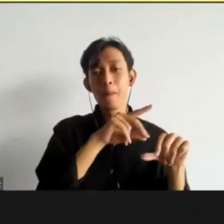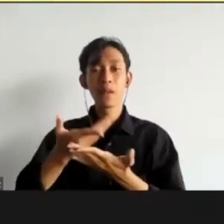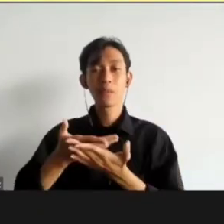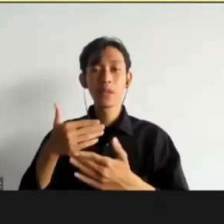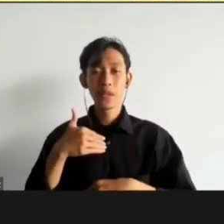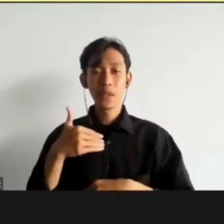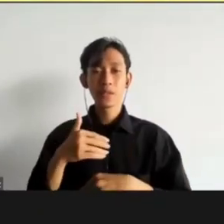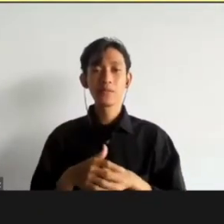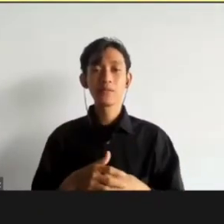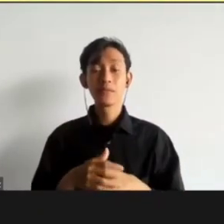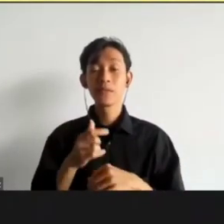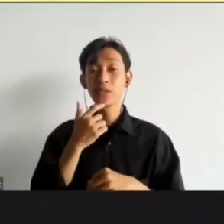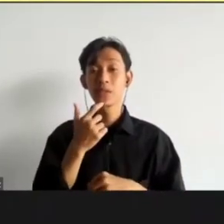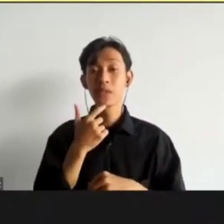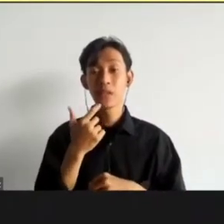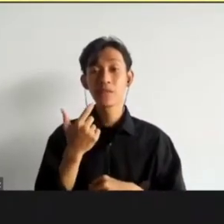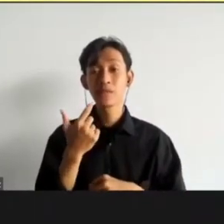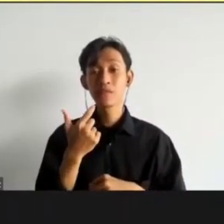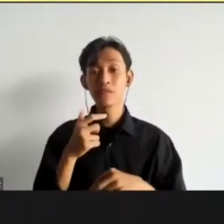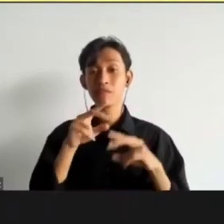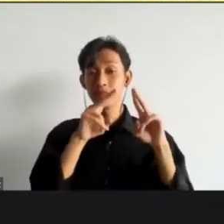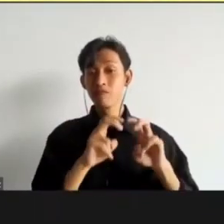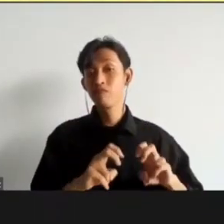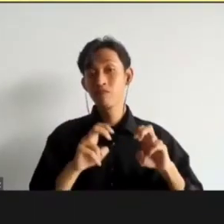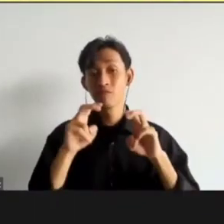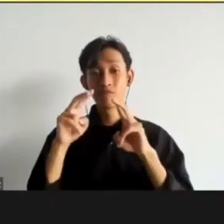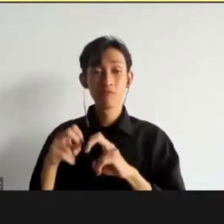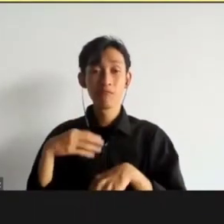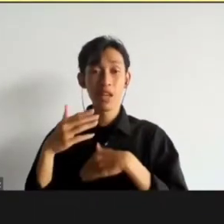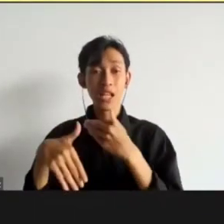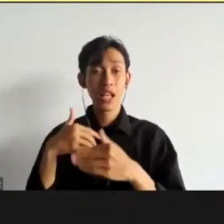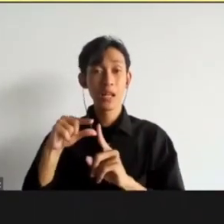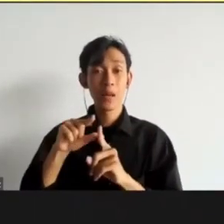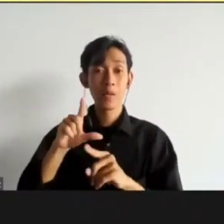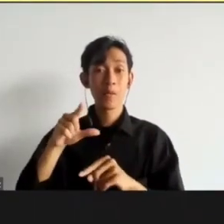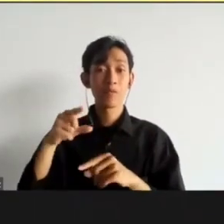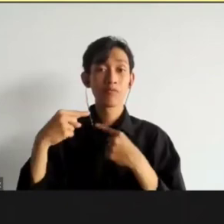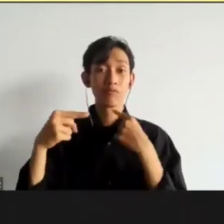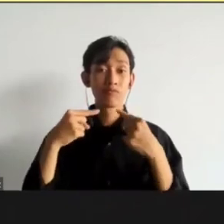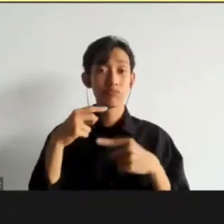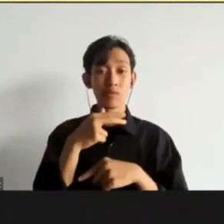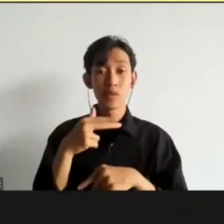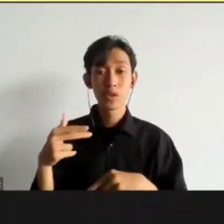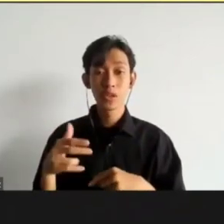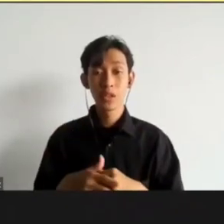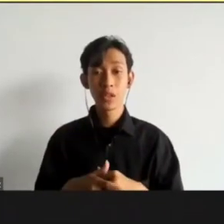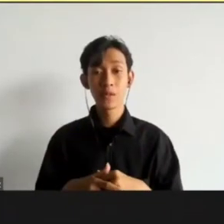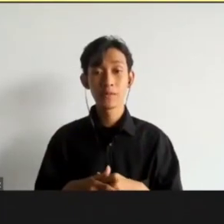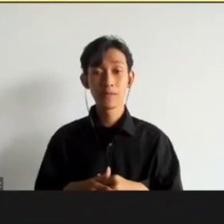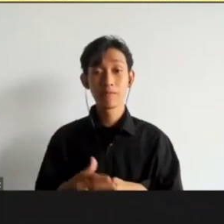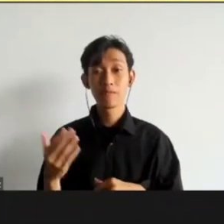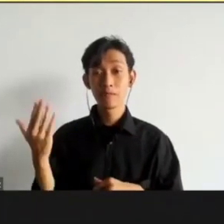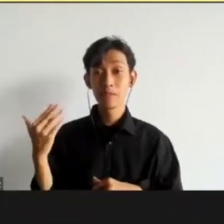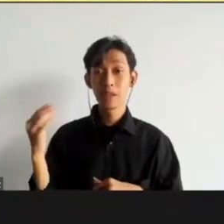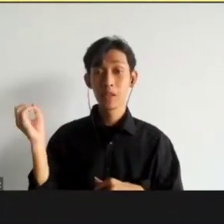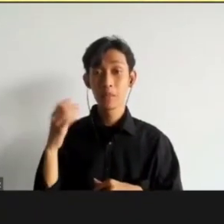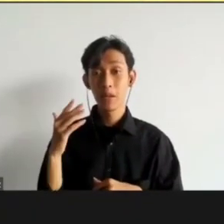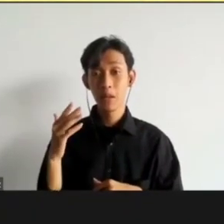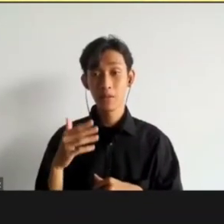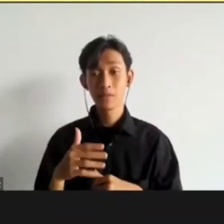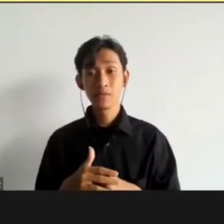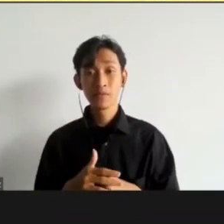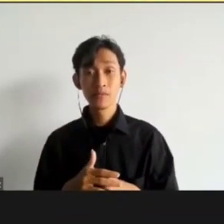Terkait dengan analisis pelaksanaan plea bargain di Indonesia. Tadi juga sudah disampaikan